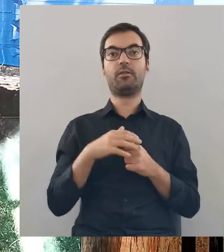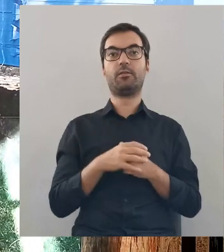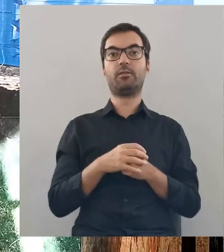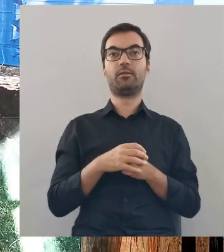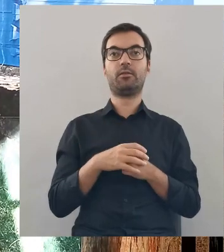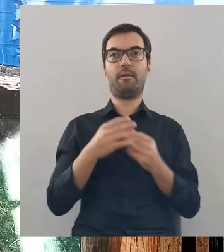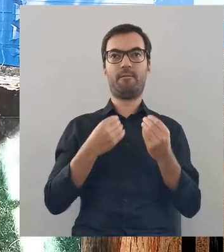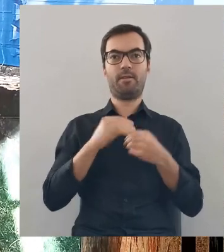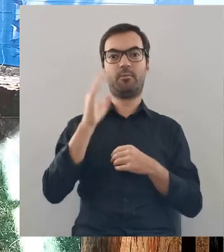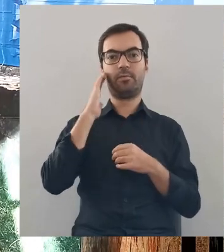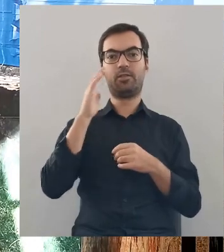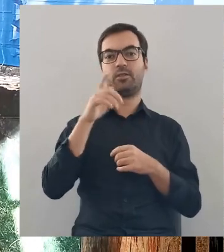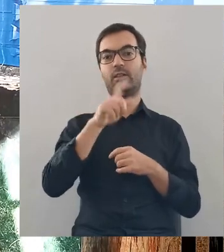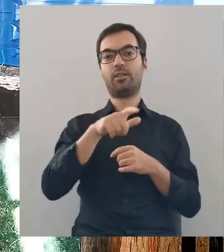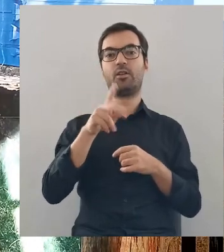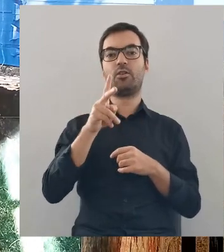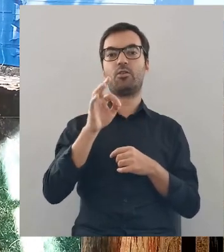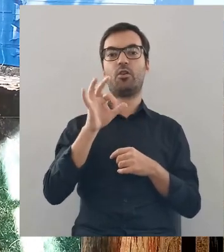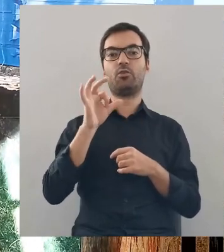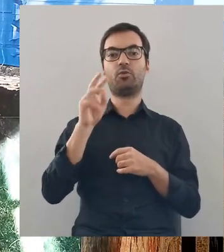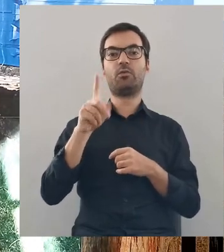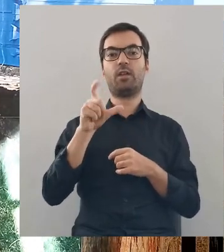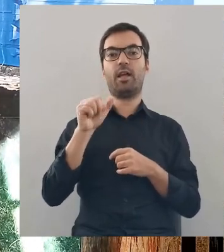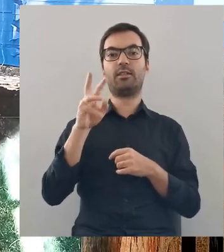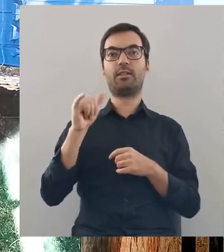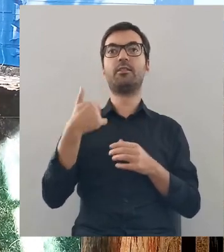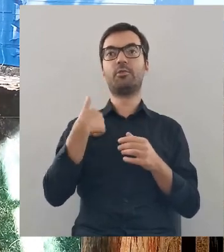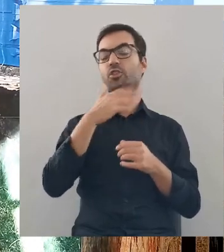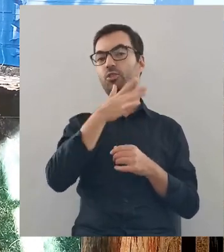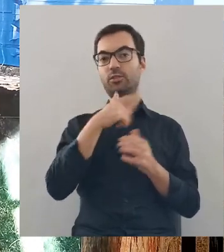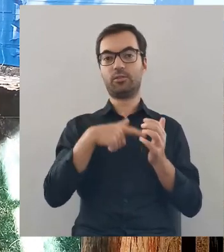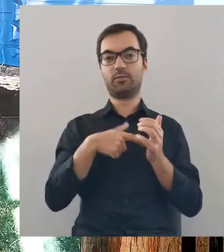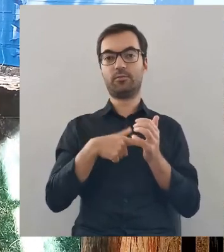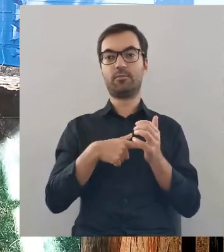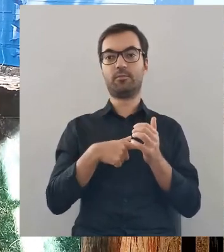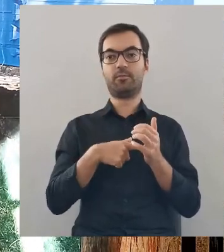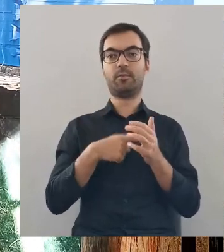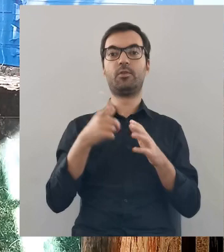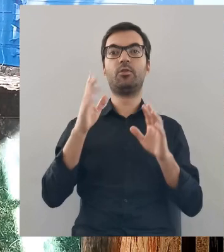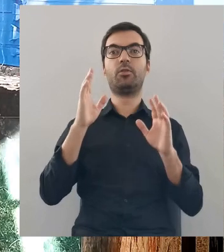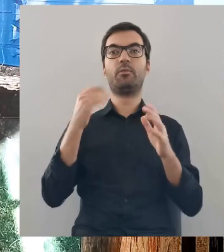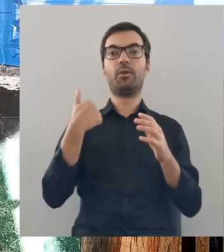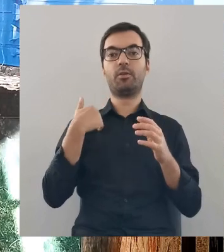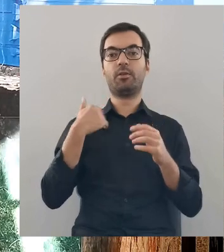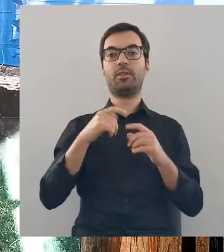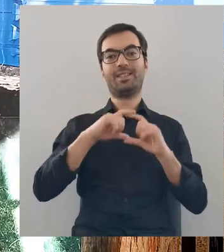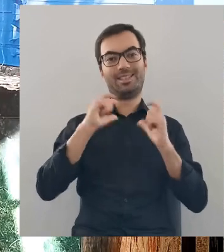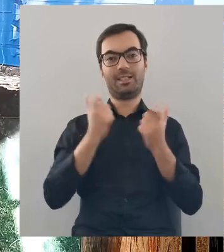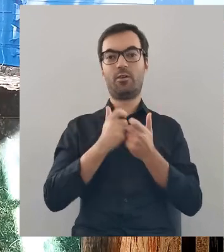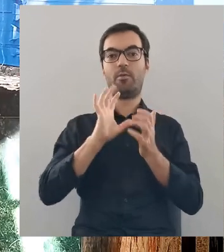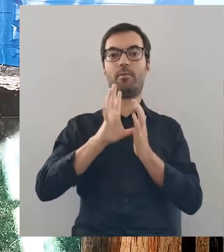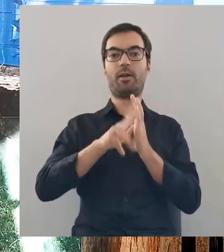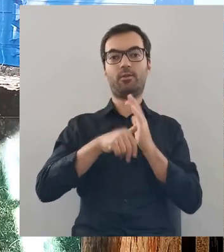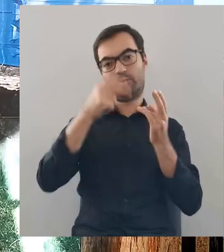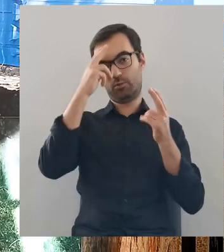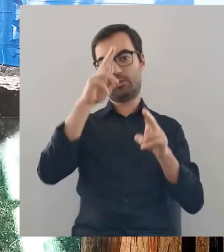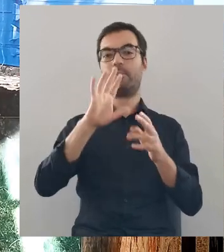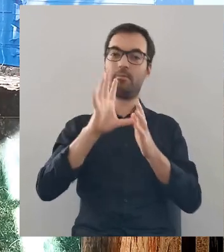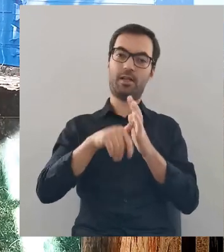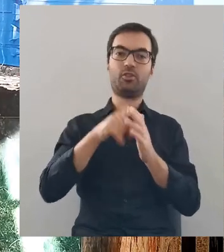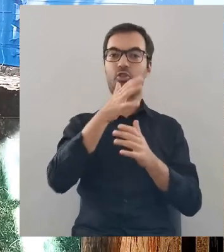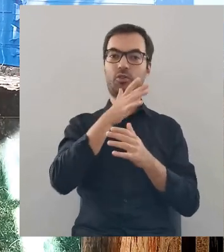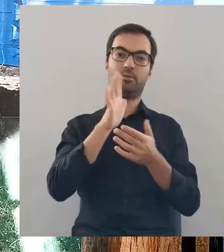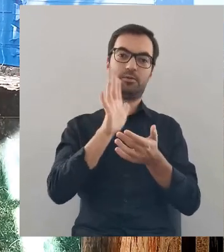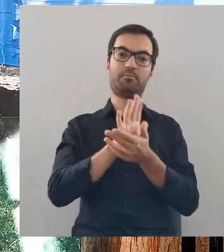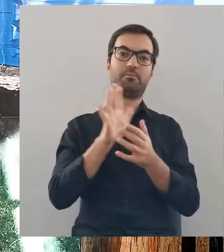mieszkało praktycznie, większość mieszkańców Kosowa Lackiego to byli Żydzi, i to zostało całe miasto